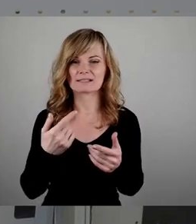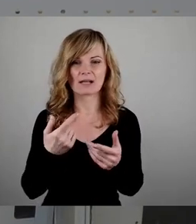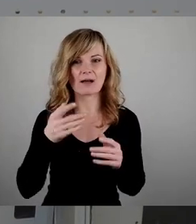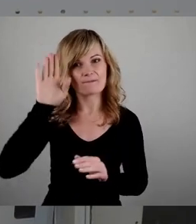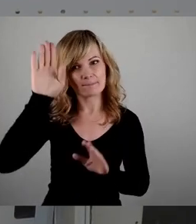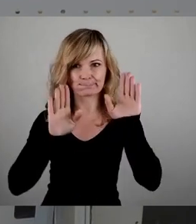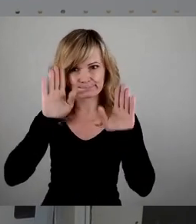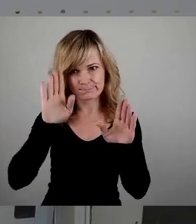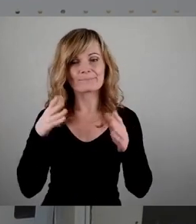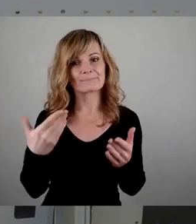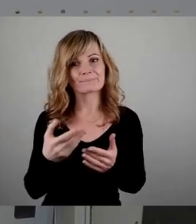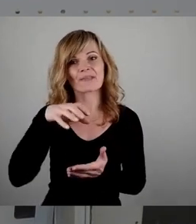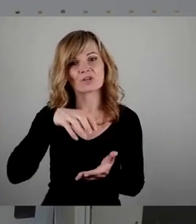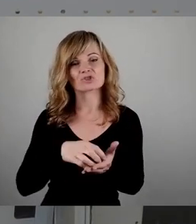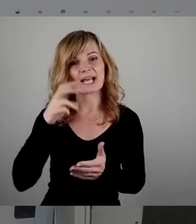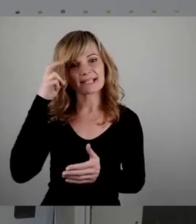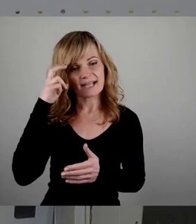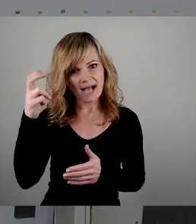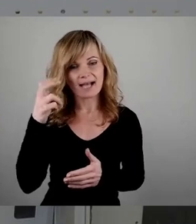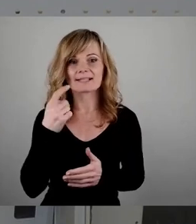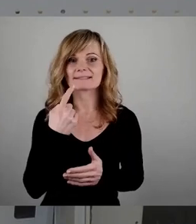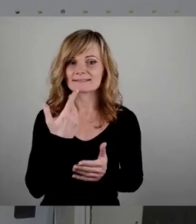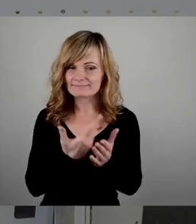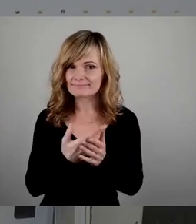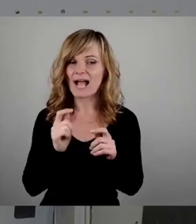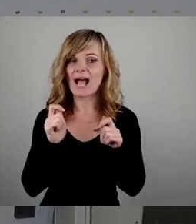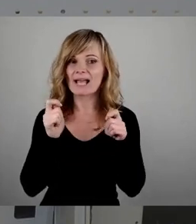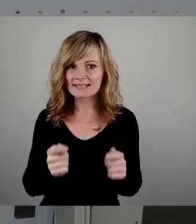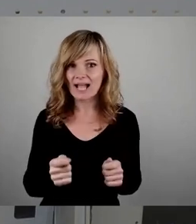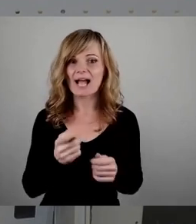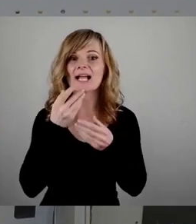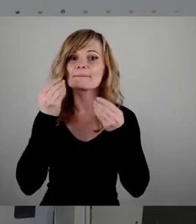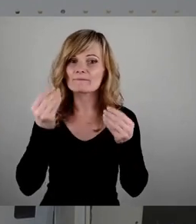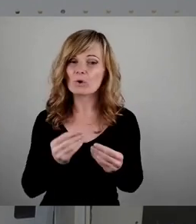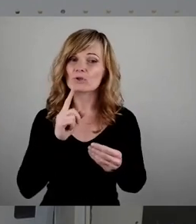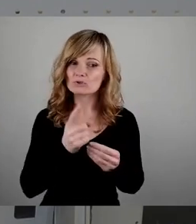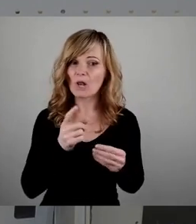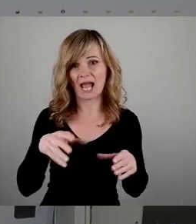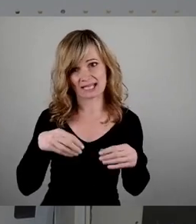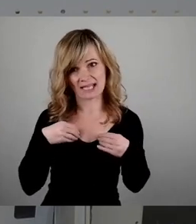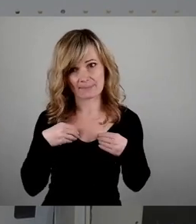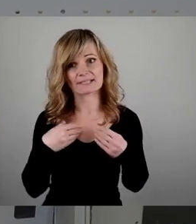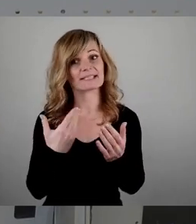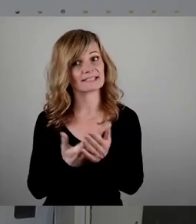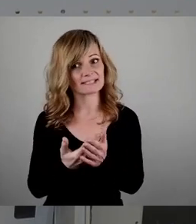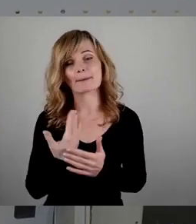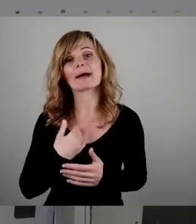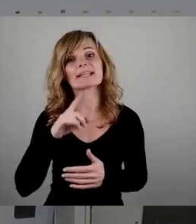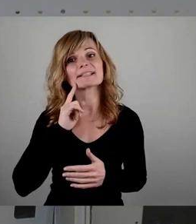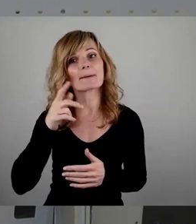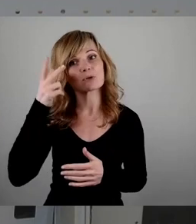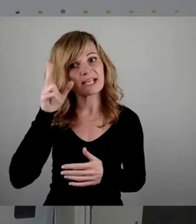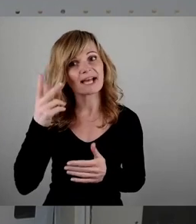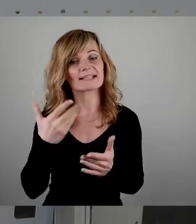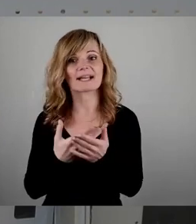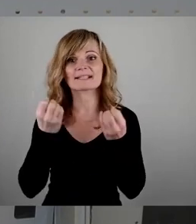Stadtrat die Annahme dieses Antrages empfohlen. Und meine Damen und Herren, ich finde, das ist ein klarer Auftrag